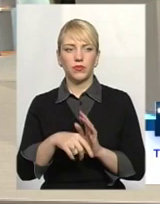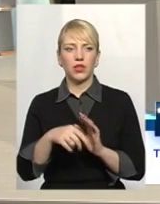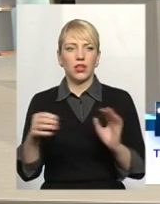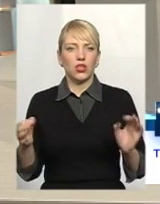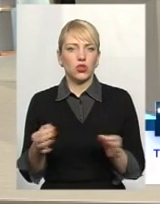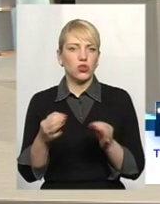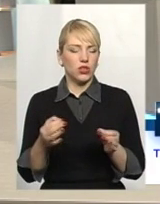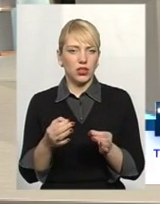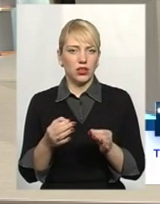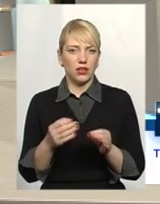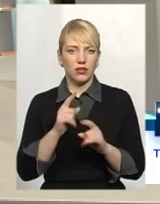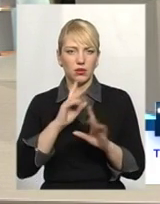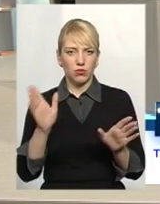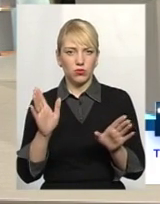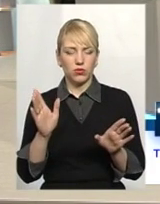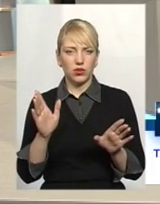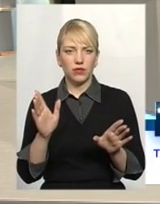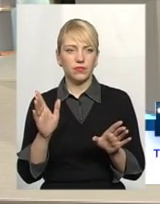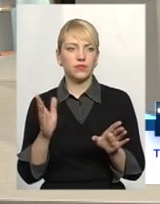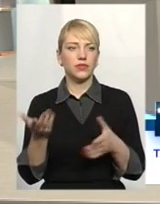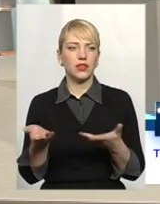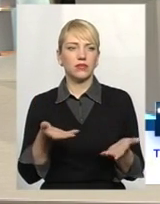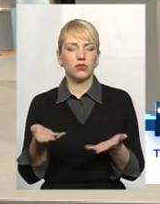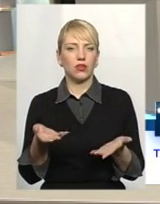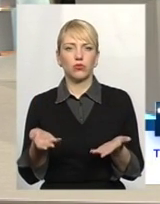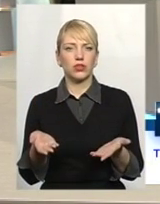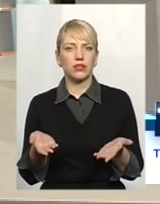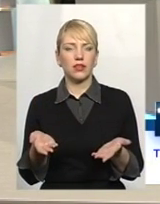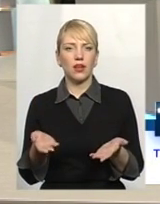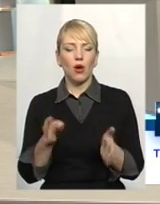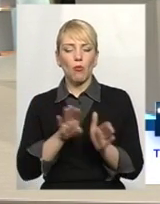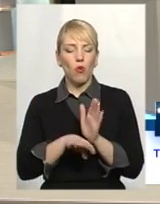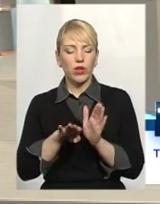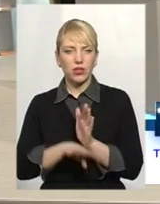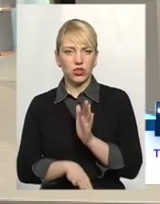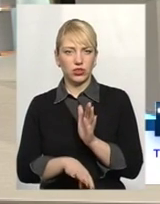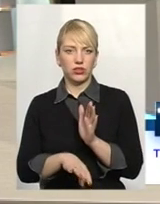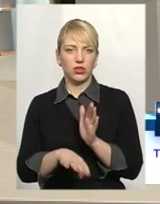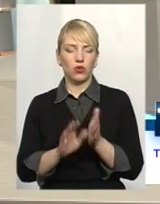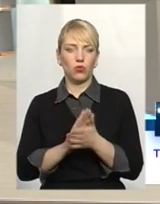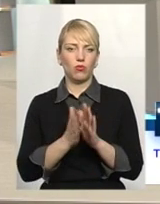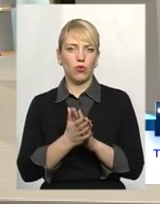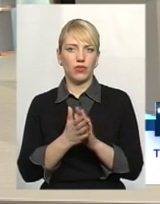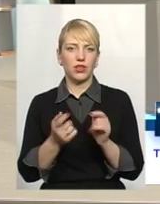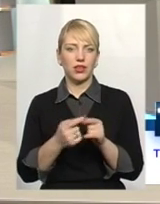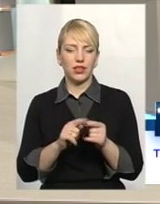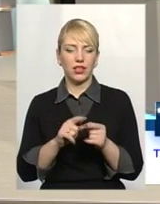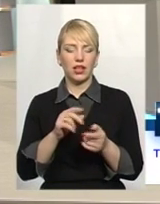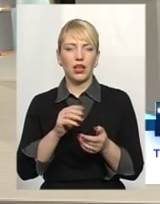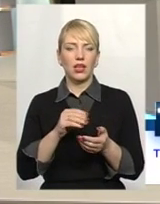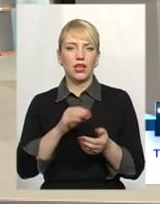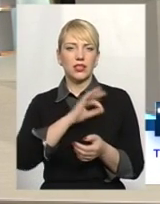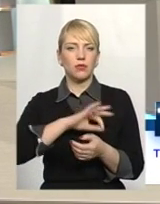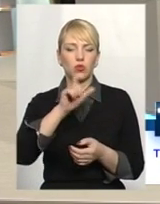не будуть якось погіршені умови тих споживачів, які мають